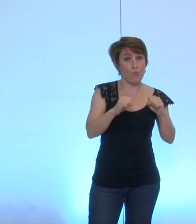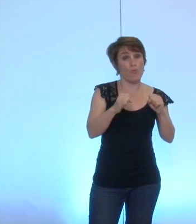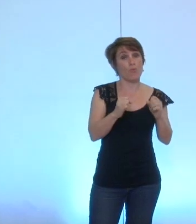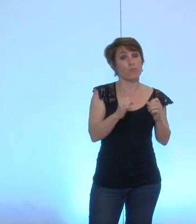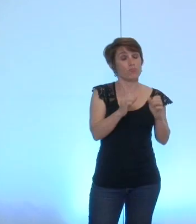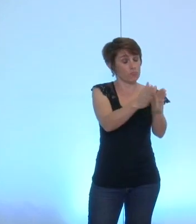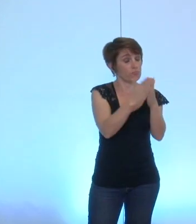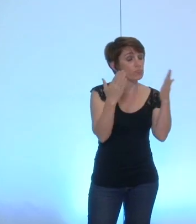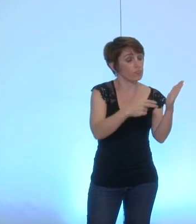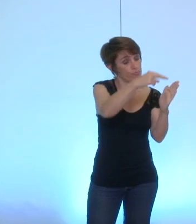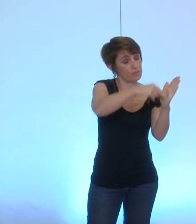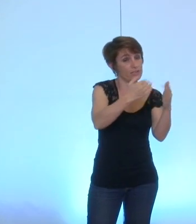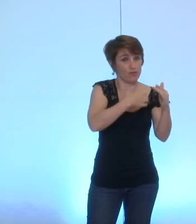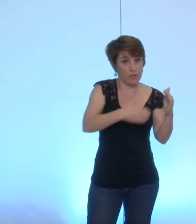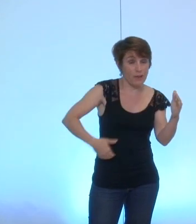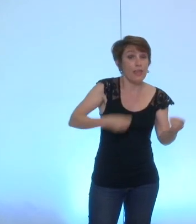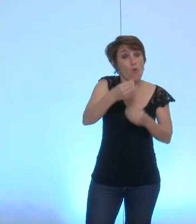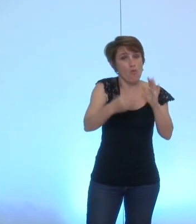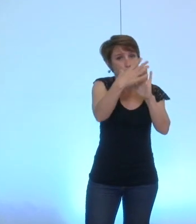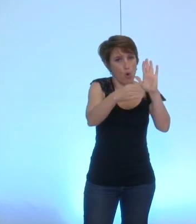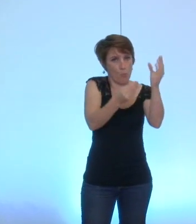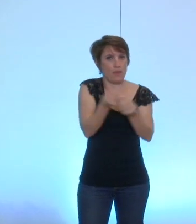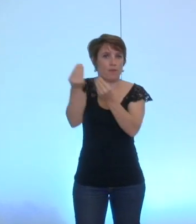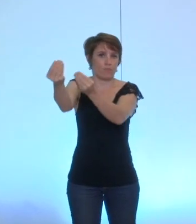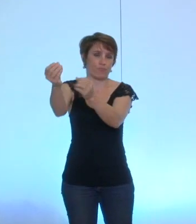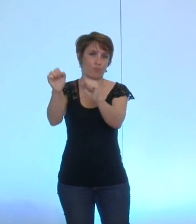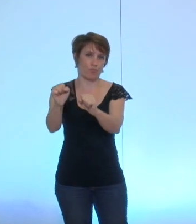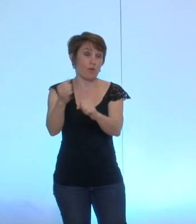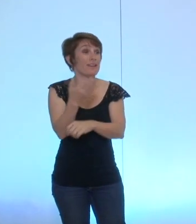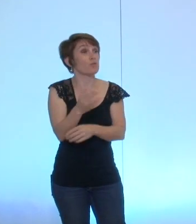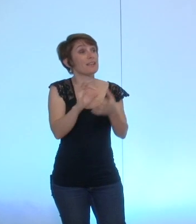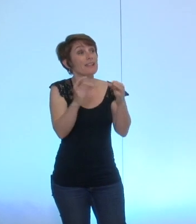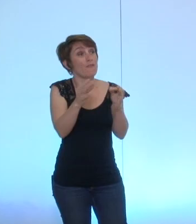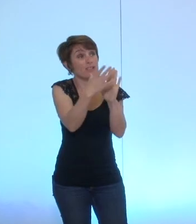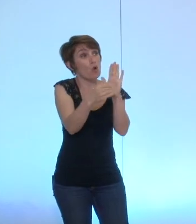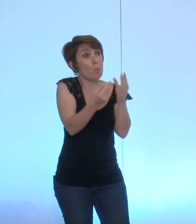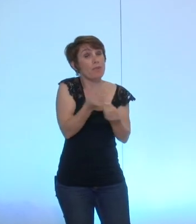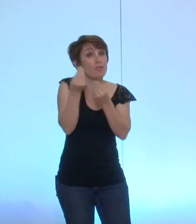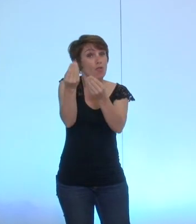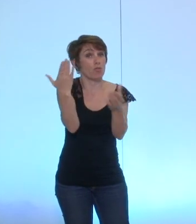c'est la notion d'obtenir une copie que l'on propose de rajouter dans la rédaction de cet article